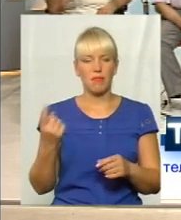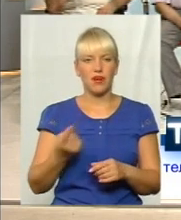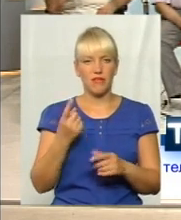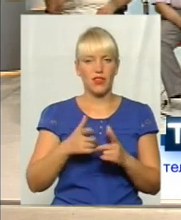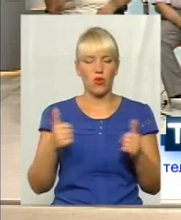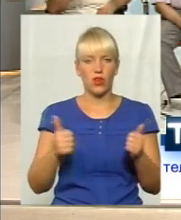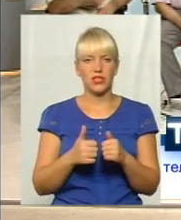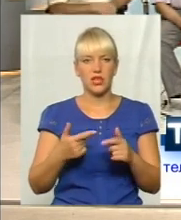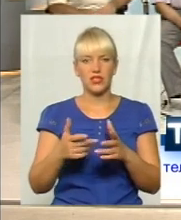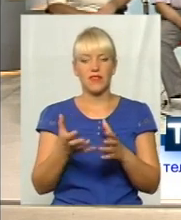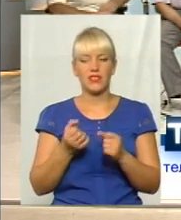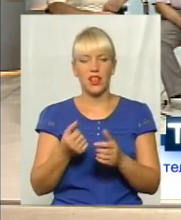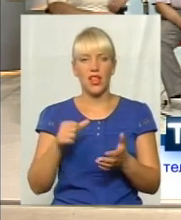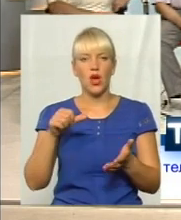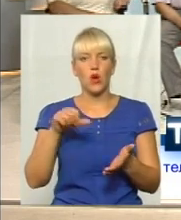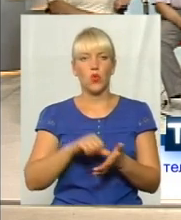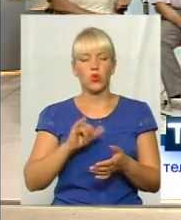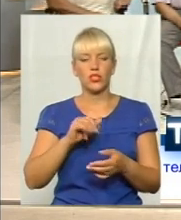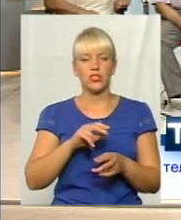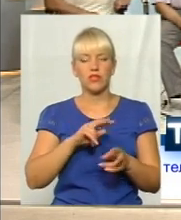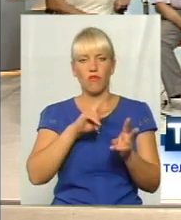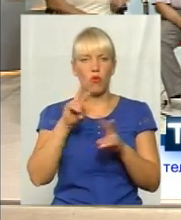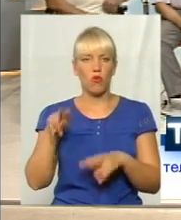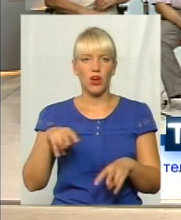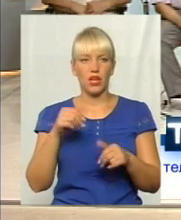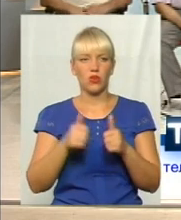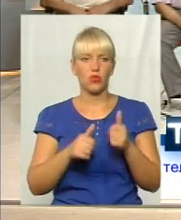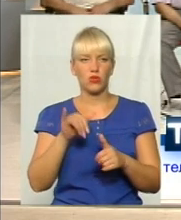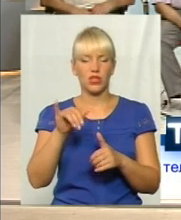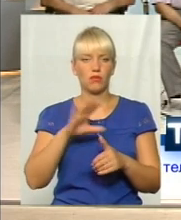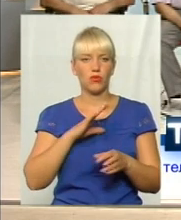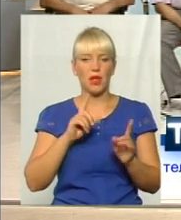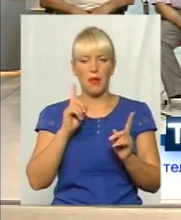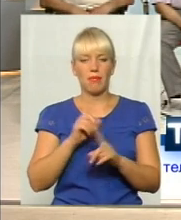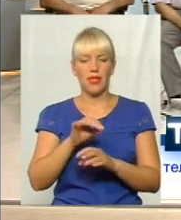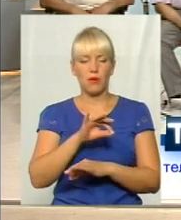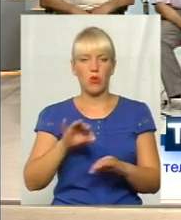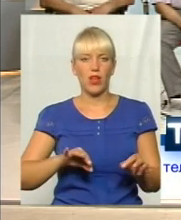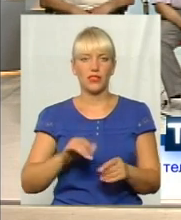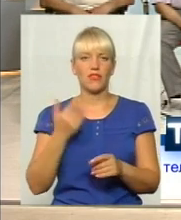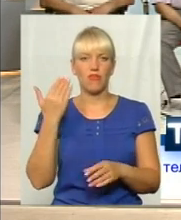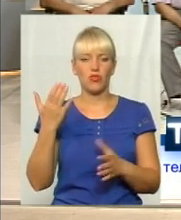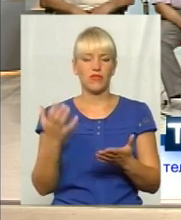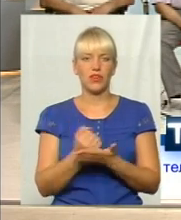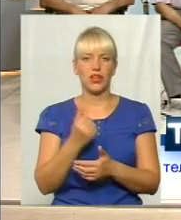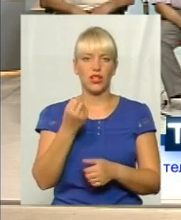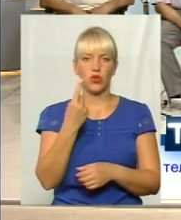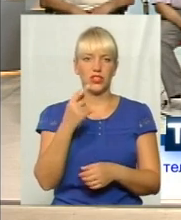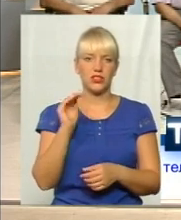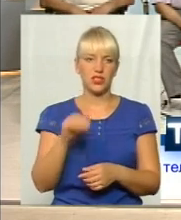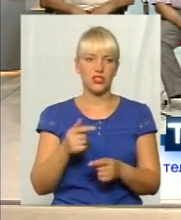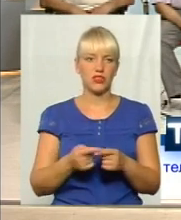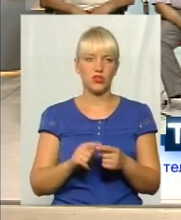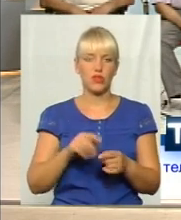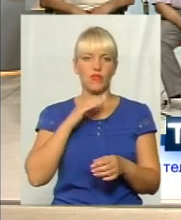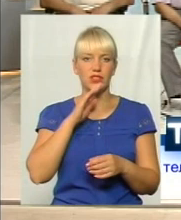вона взяла участь в огляді конкурсів, там був в них міні-проєктів. І вони виграли 11 тисяч. І якраз